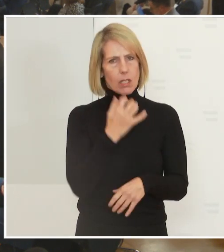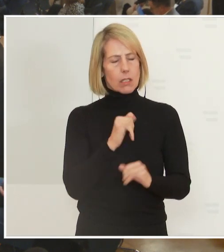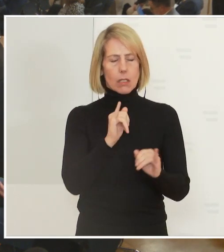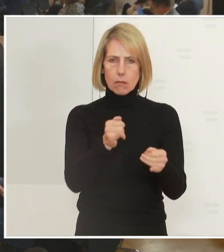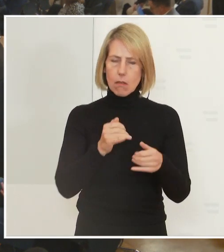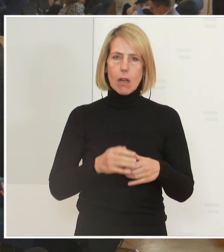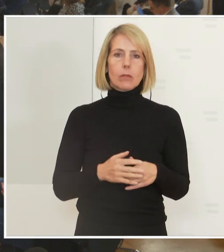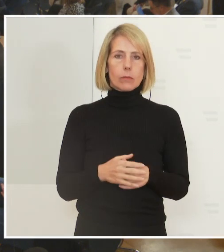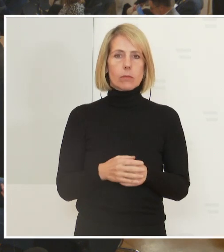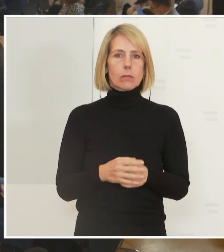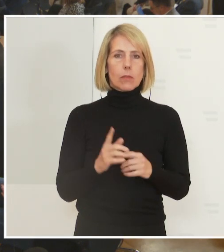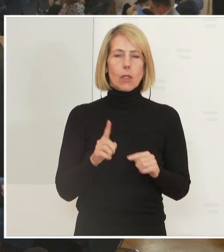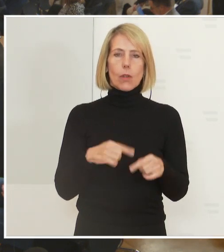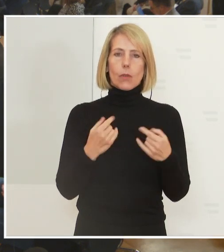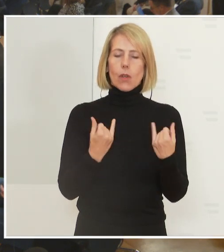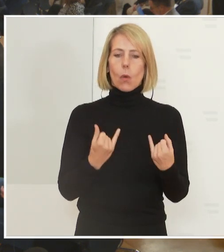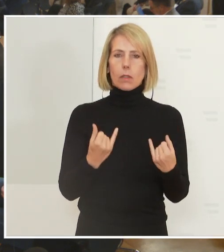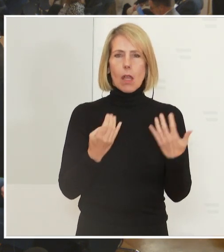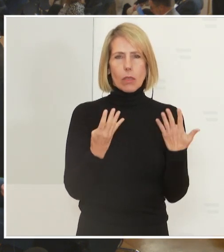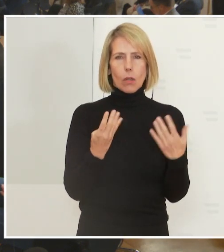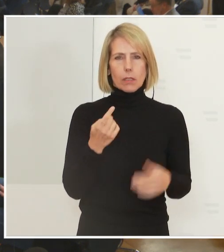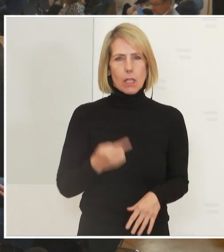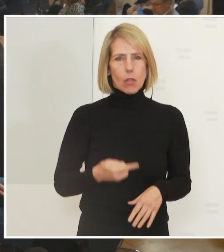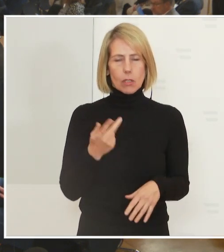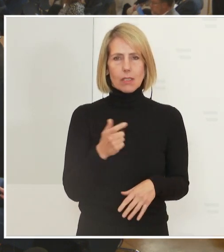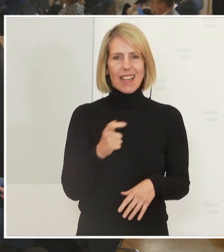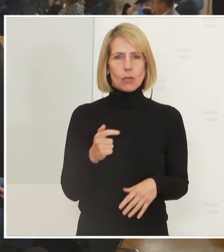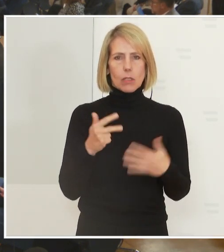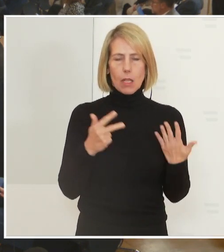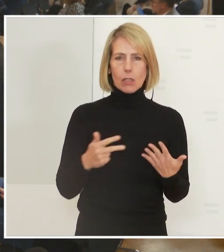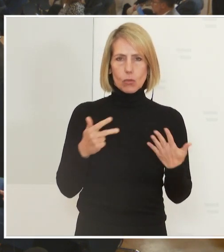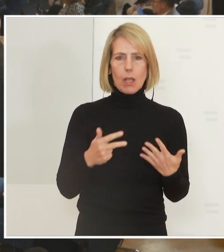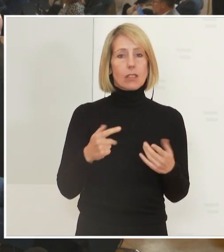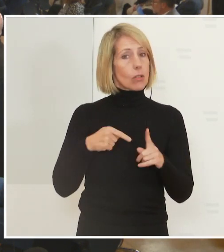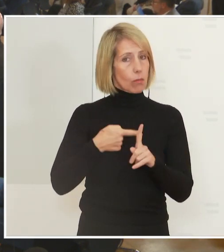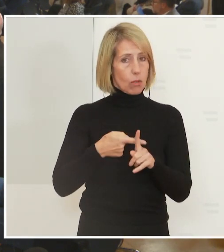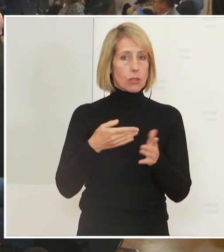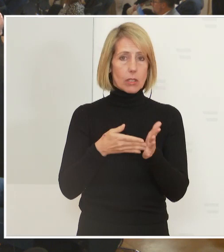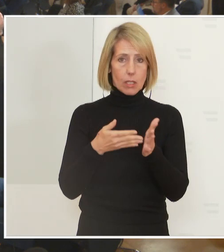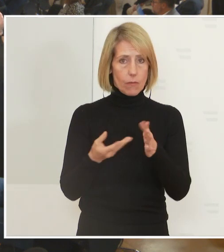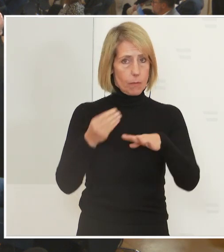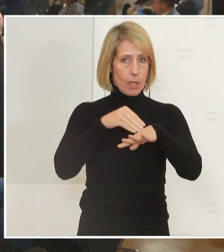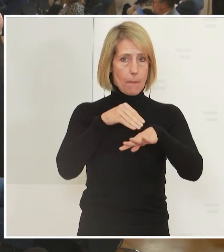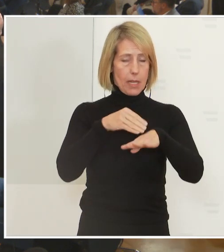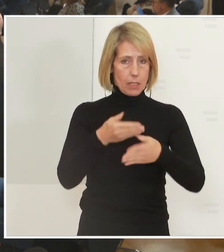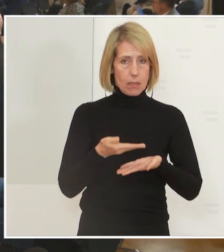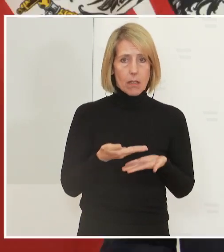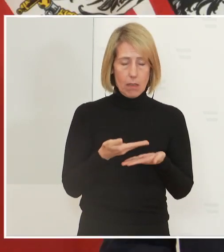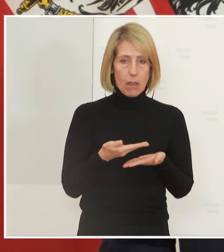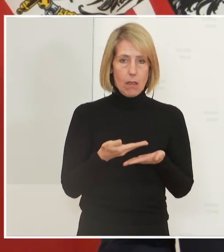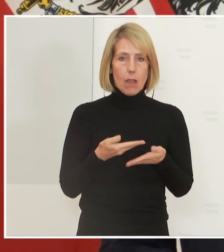Wir haben heute 9.388 Positiv-Tests eingemeldet bekommen. Wir haben binnen